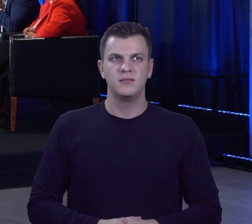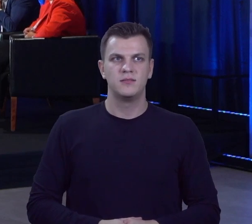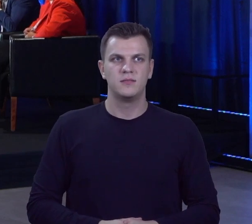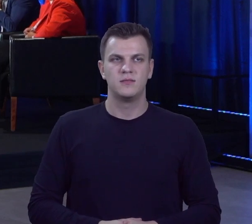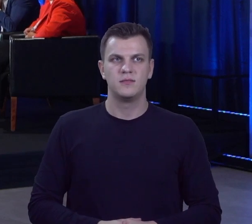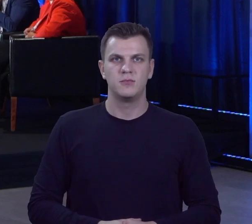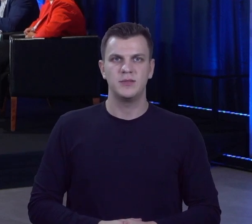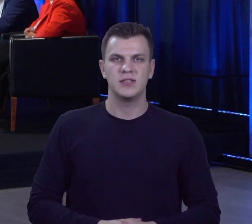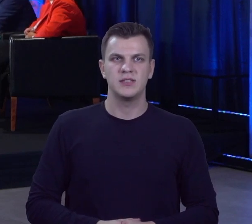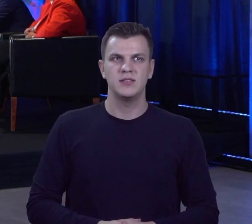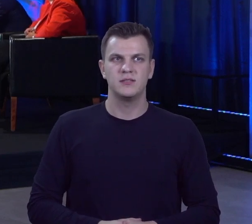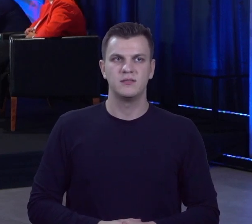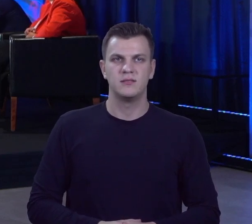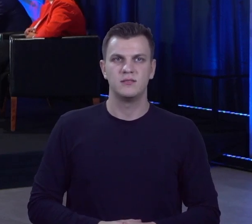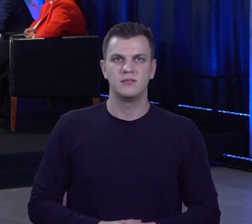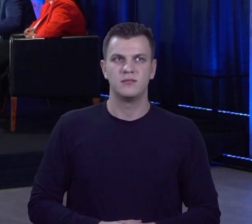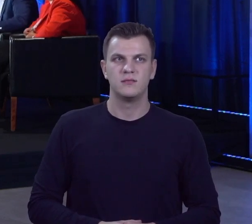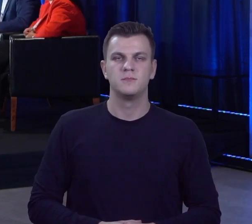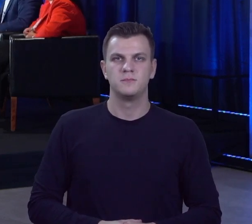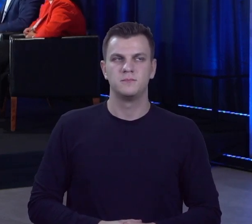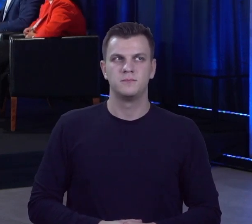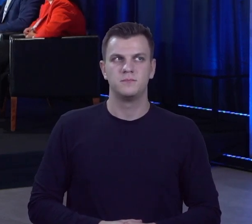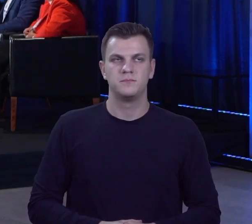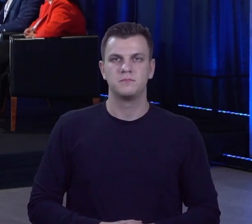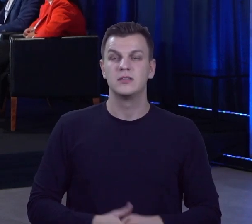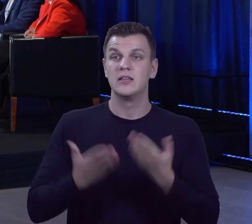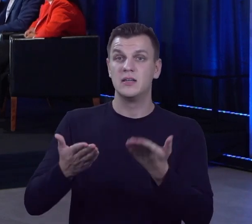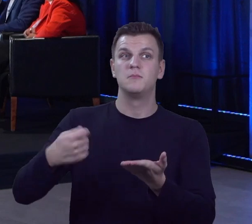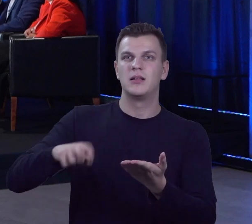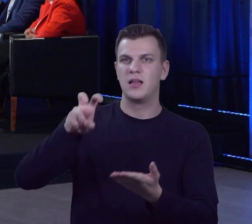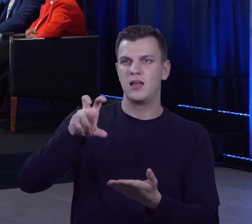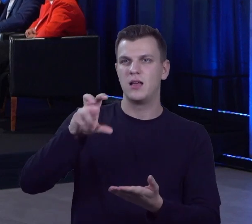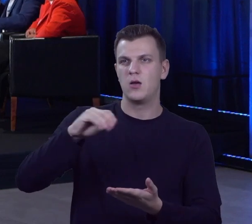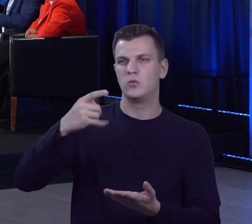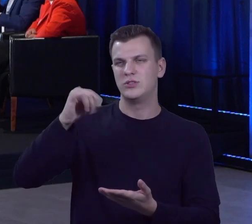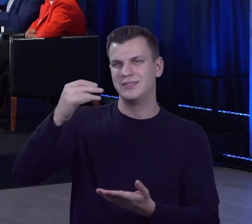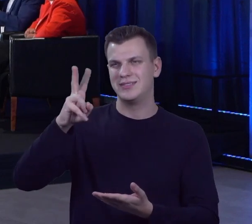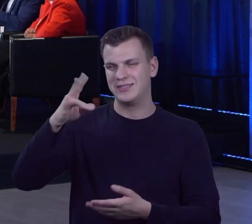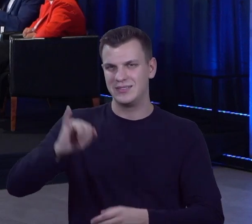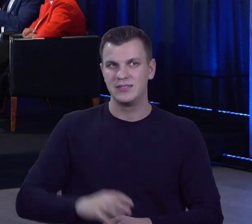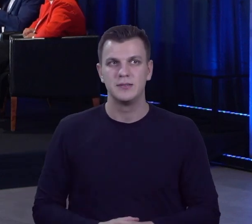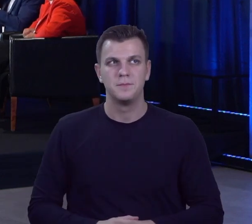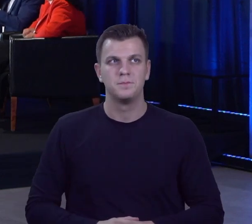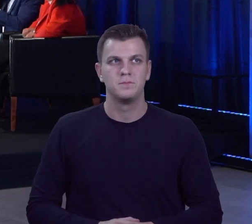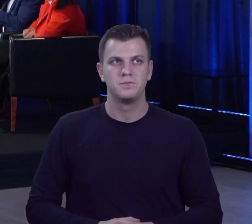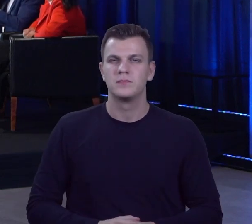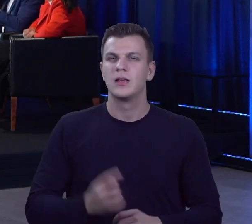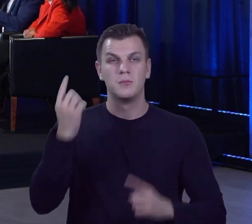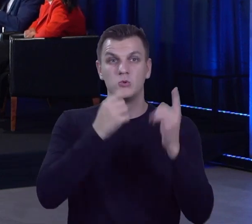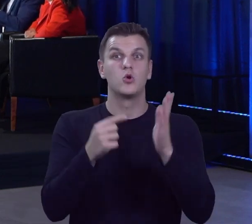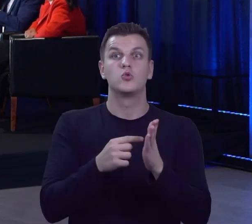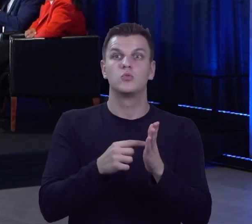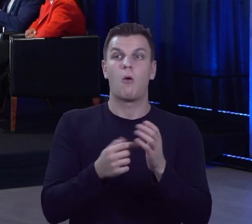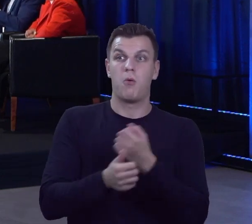wywiało, dlatego pewnie nie mają pojęcia. Pan prezydent Chędziński... Nie, nie, nie dlatego nie mają pojęcia. Myślę, że nie dlatego nie mają pojęcia.